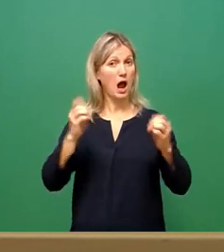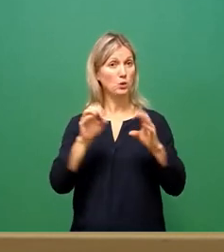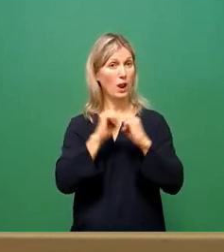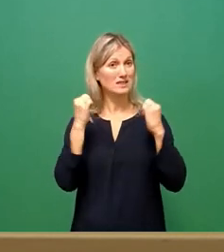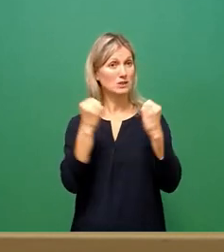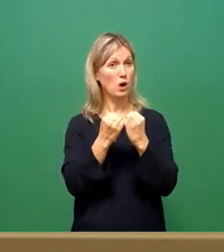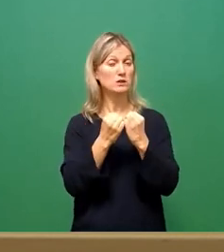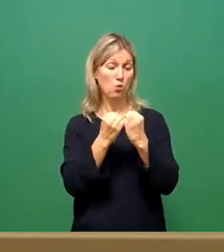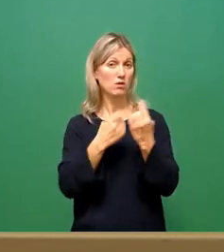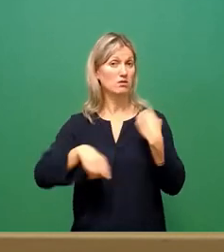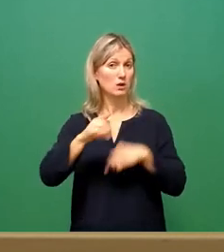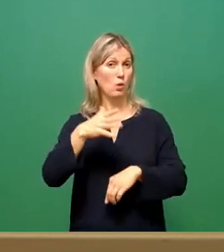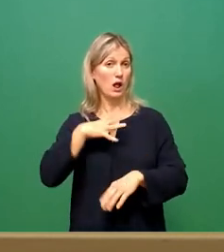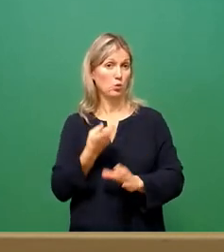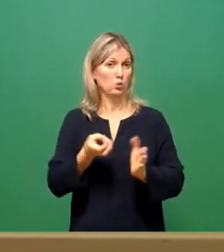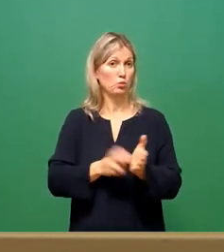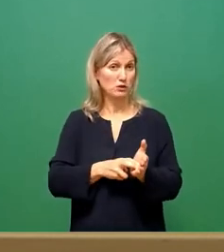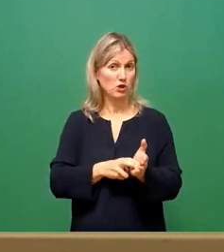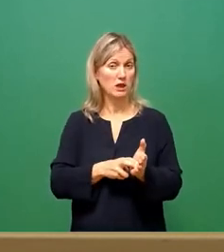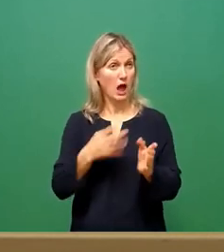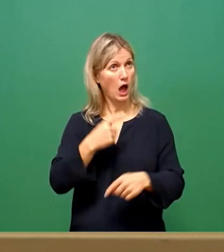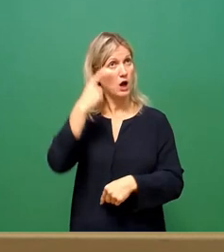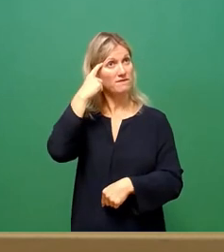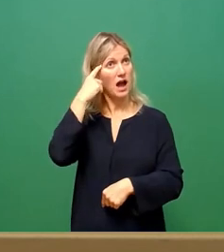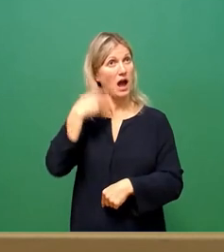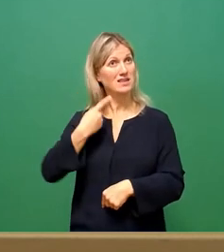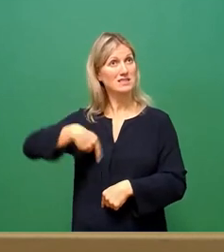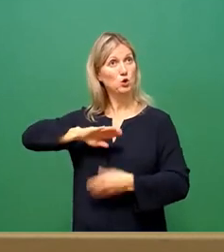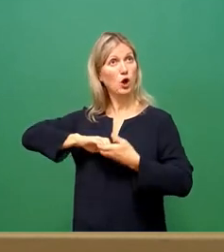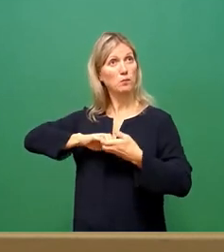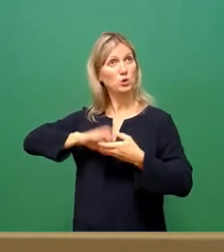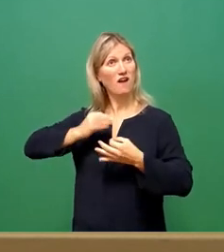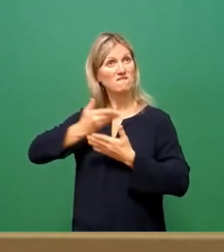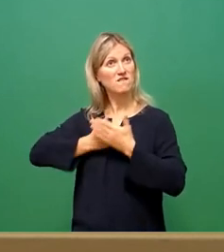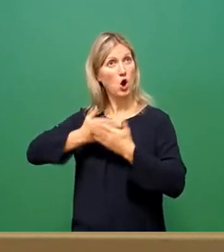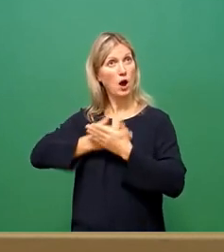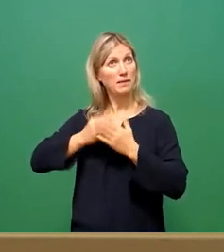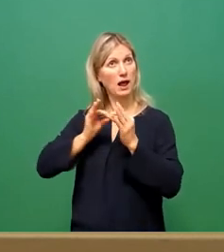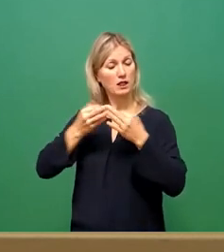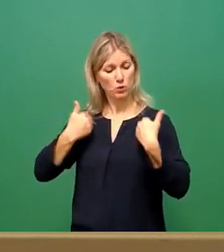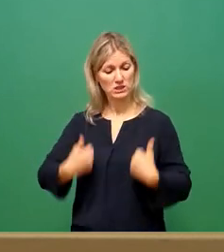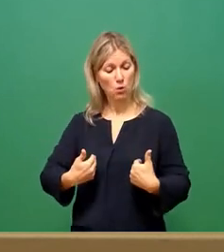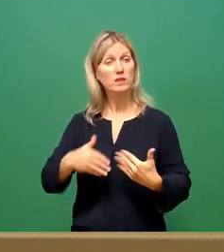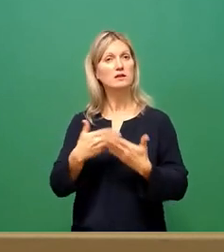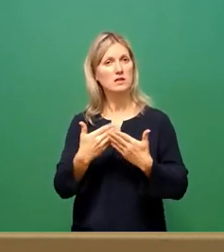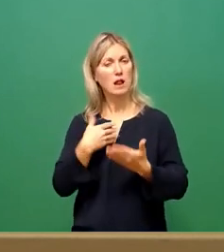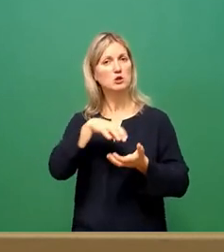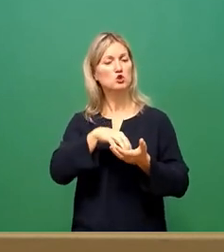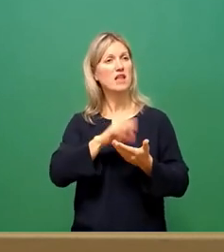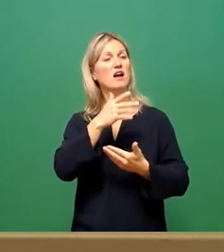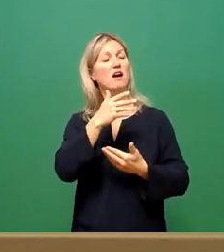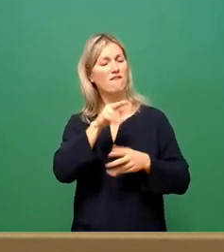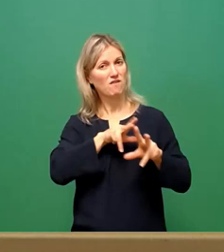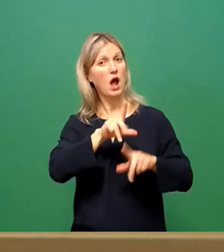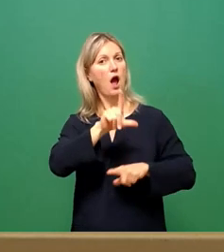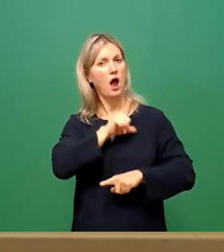im Wissen um unsere Vorbildfunktion als Kommune, hat die Stadtverwaltung ein eigenes Energiesparkonzept erstellt